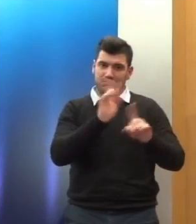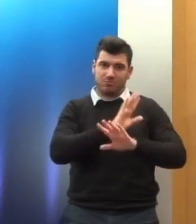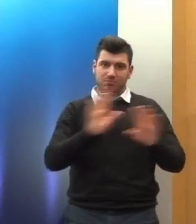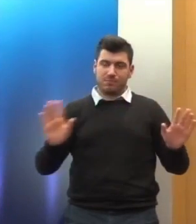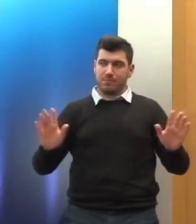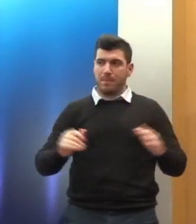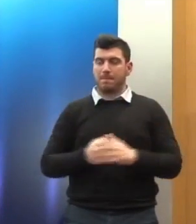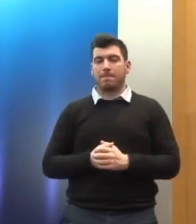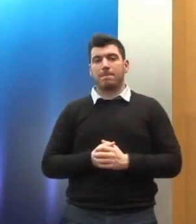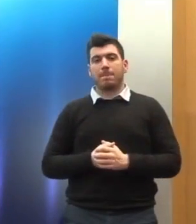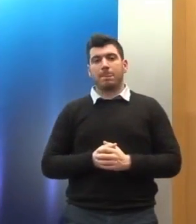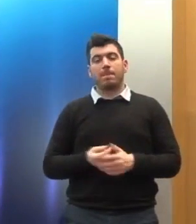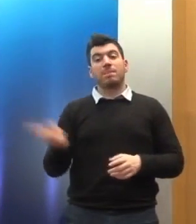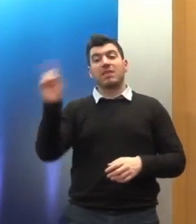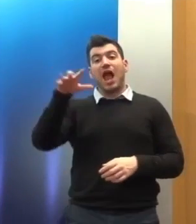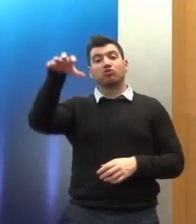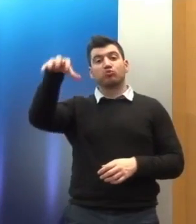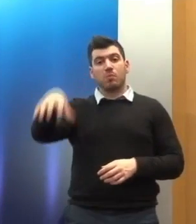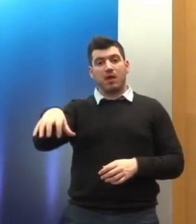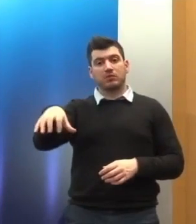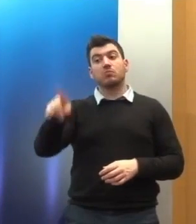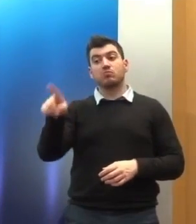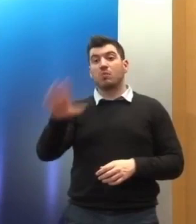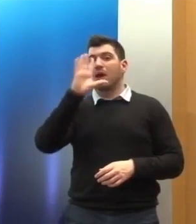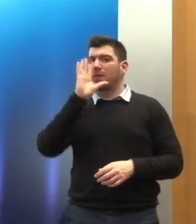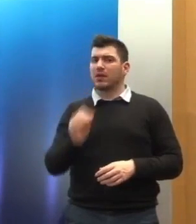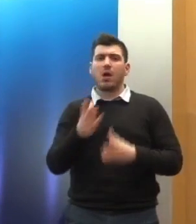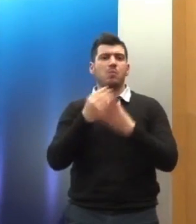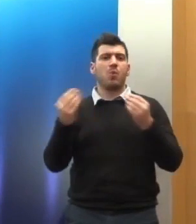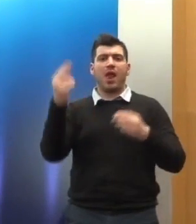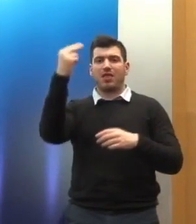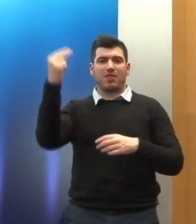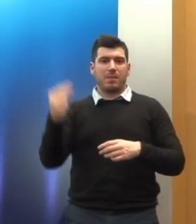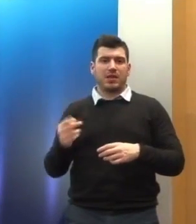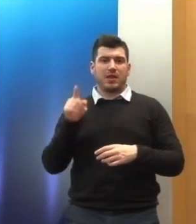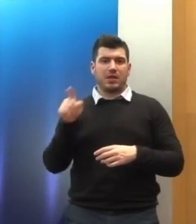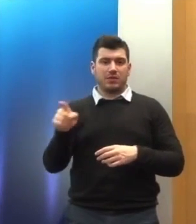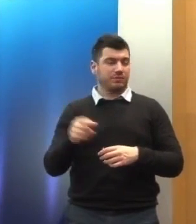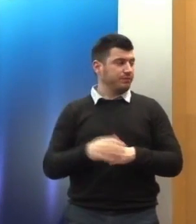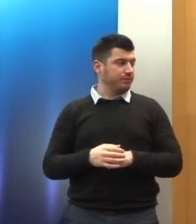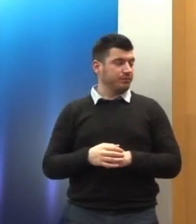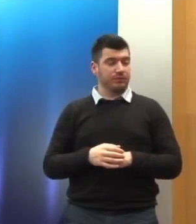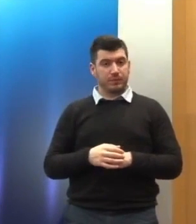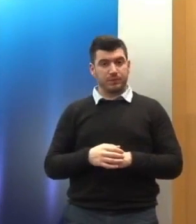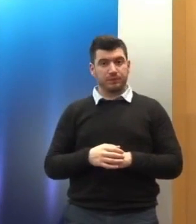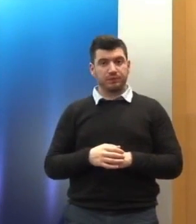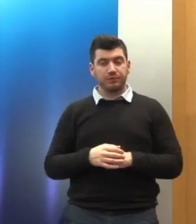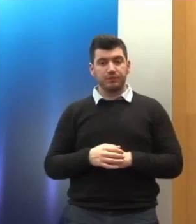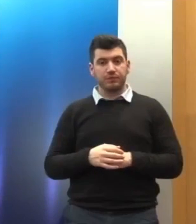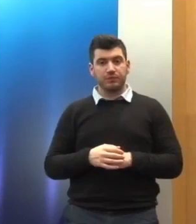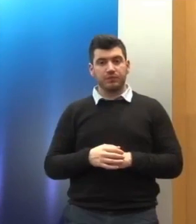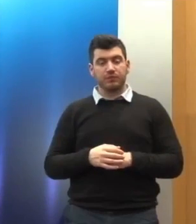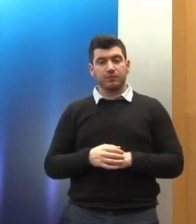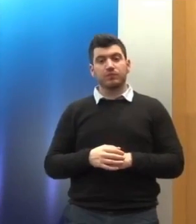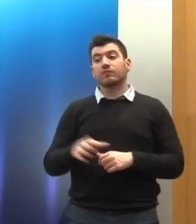επίσης τέθηκαν αρκετά ζητήματα θεωρώ ότι είναι τομέας που